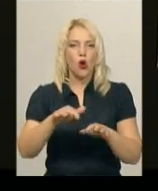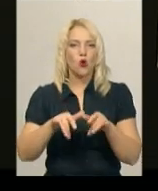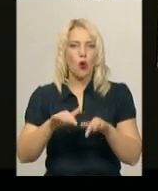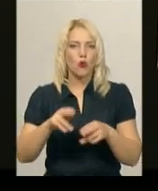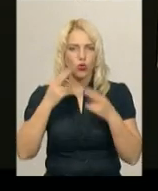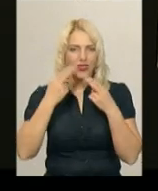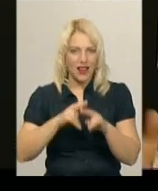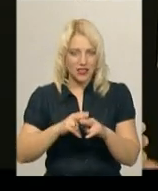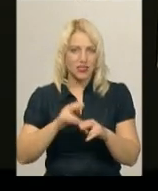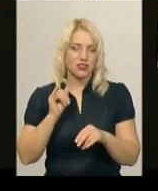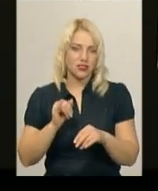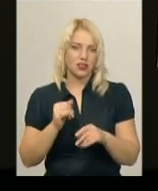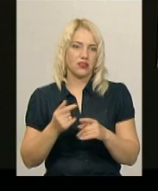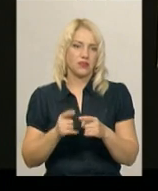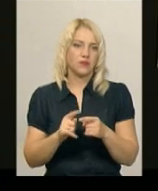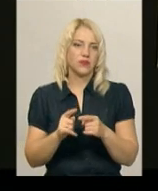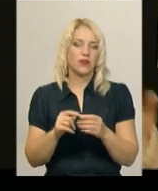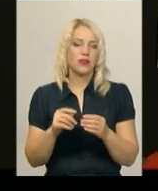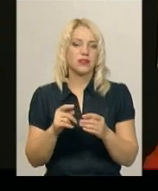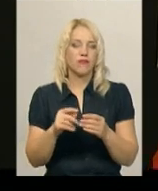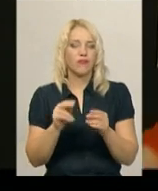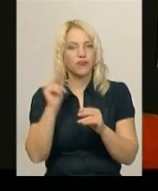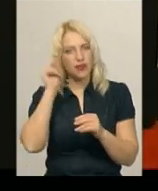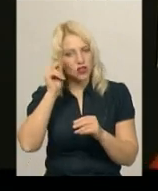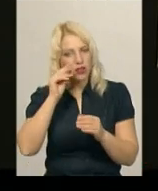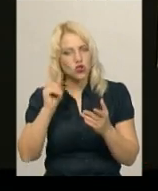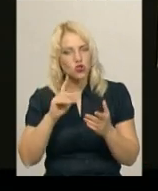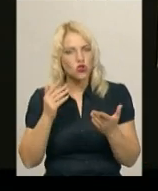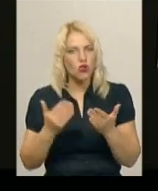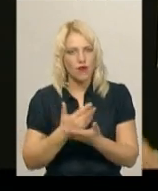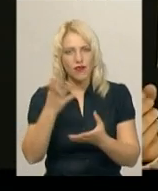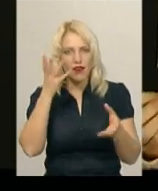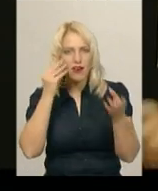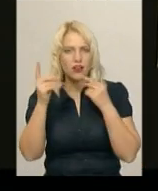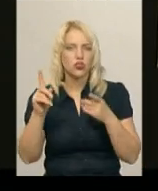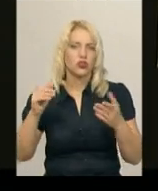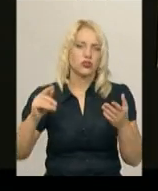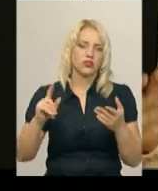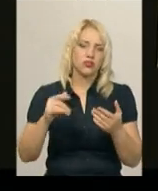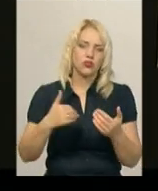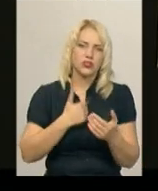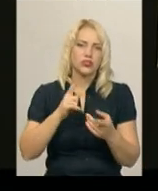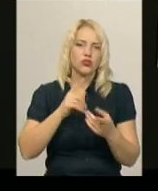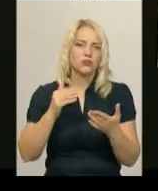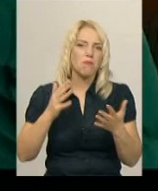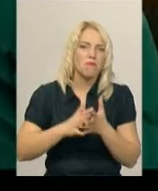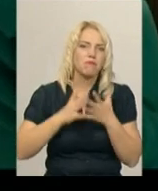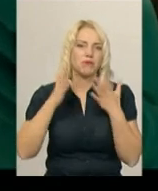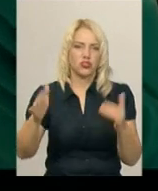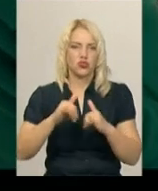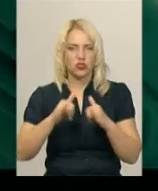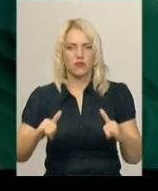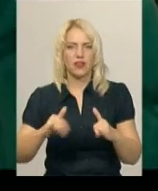спонукає розвиватися, вивчати щось нове, спрагнути до чогось більшого, до сучасності, розвивати наш світ.